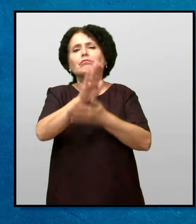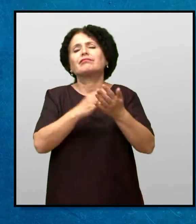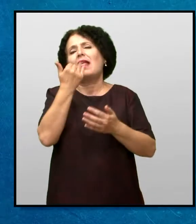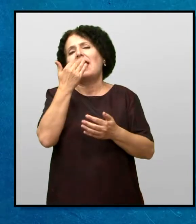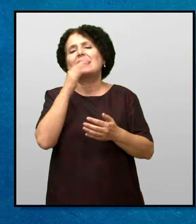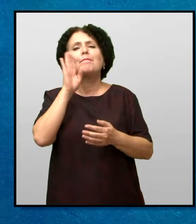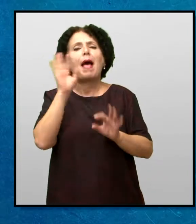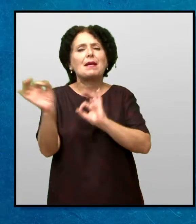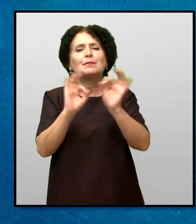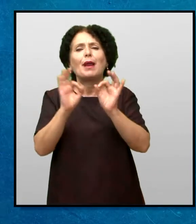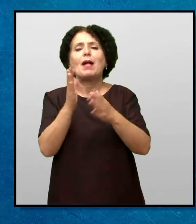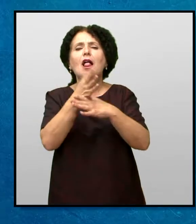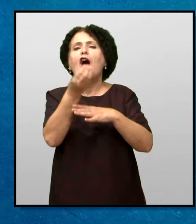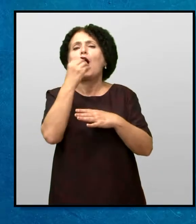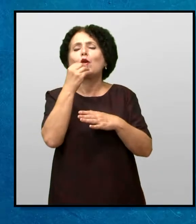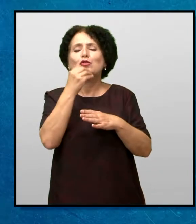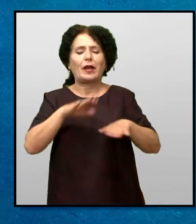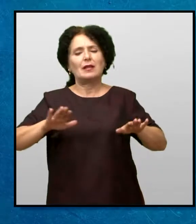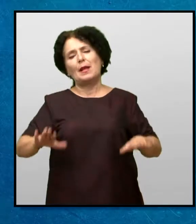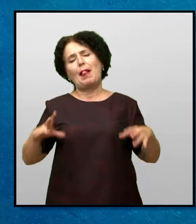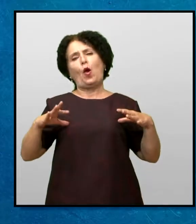ручекот што и го подготви мајка ја